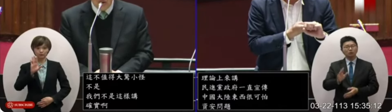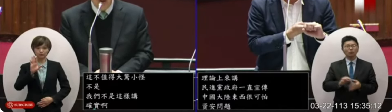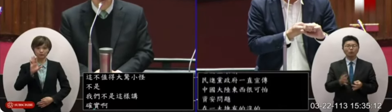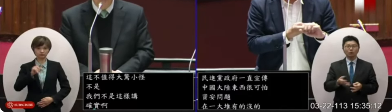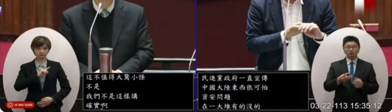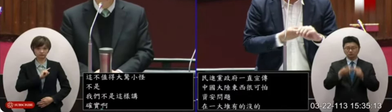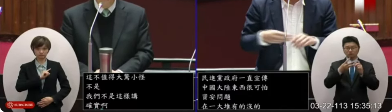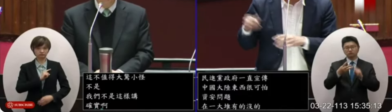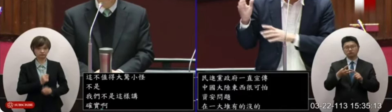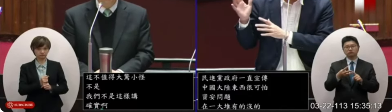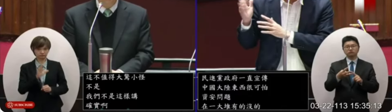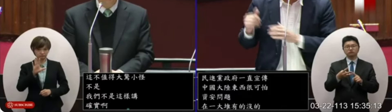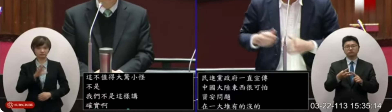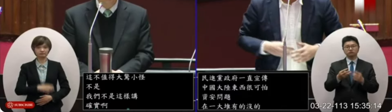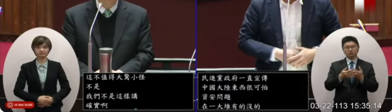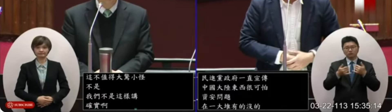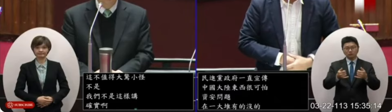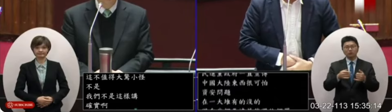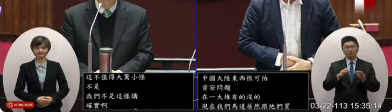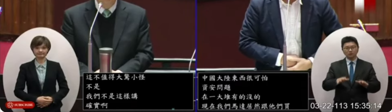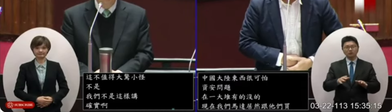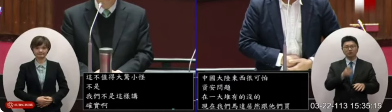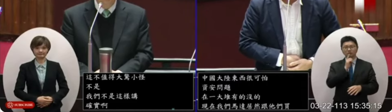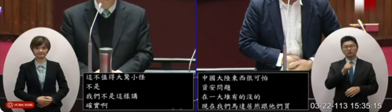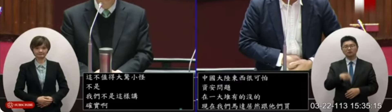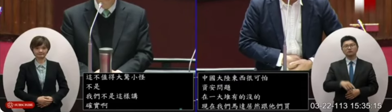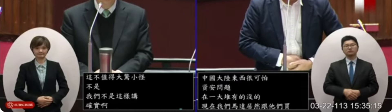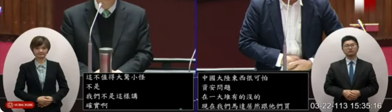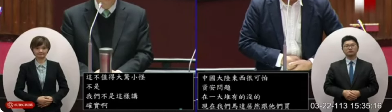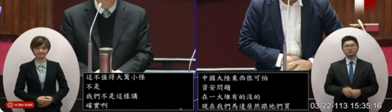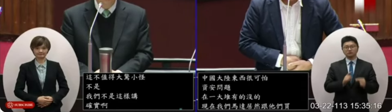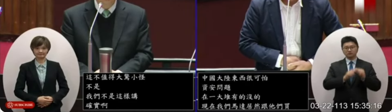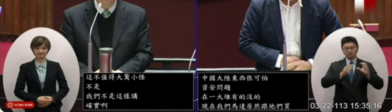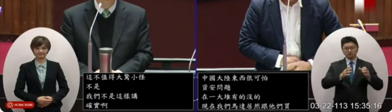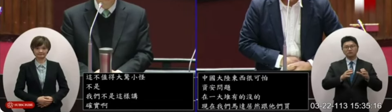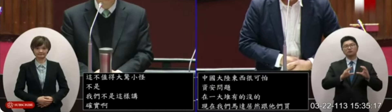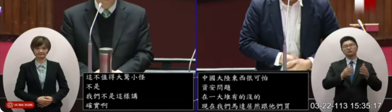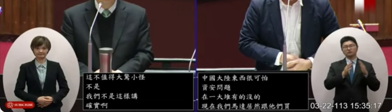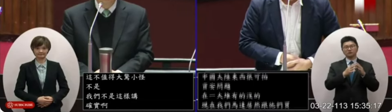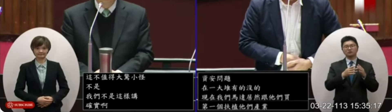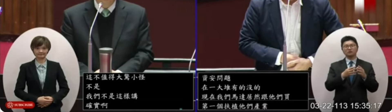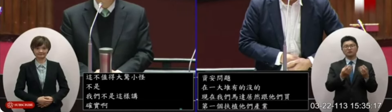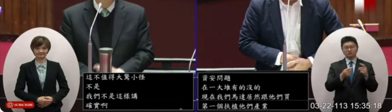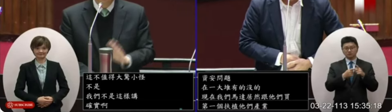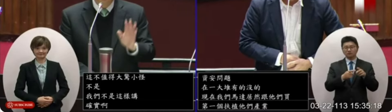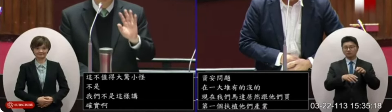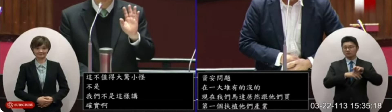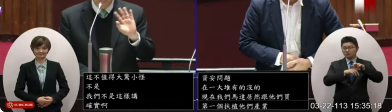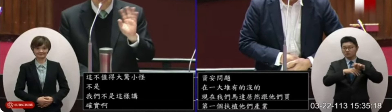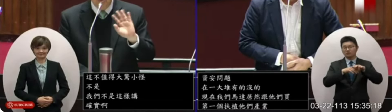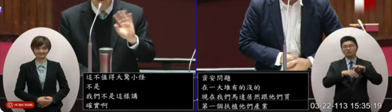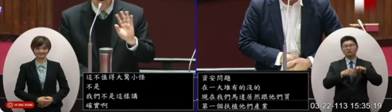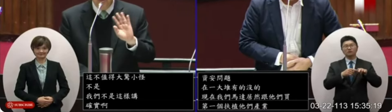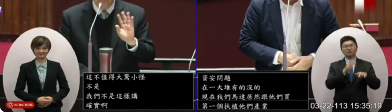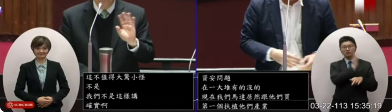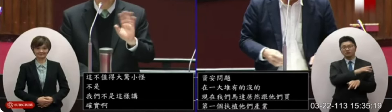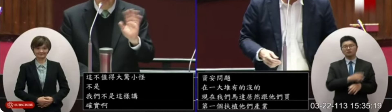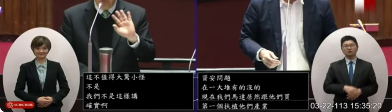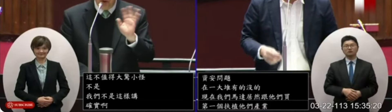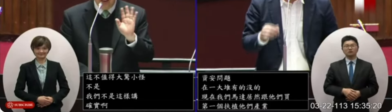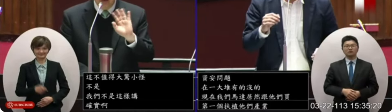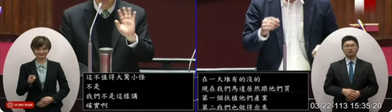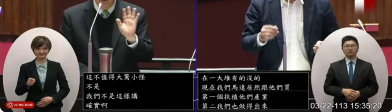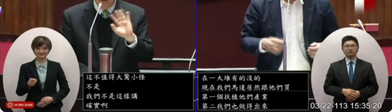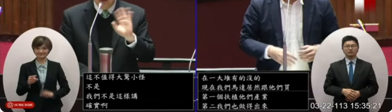第三這個網路上已經酸對啦這個叫做中國國家無人機啦好不好有台灣的東西這樣酸來酸去